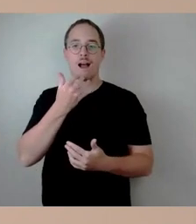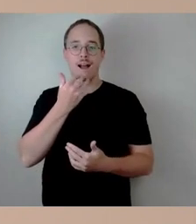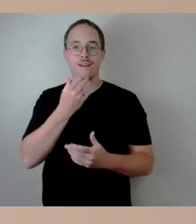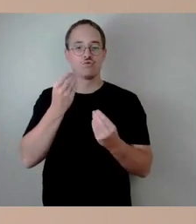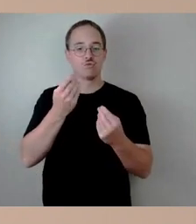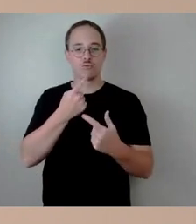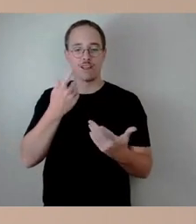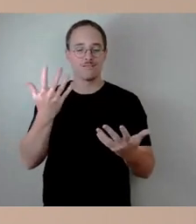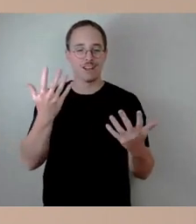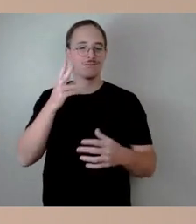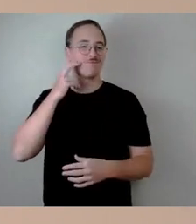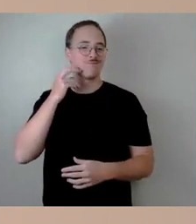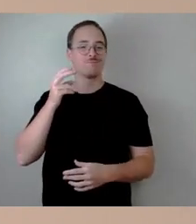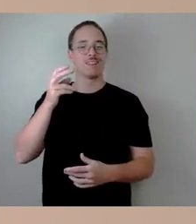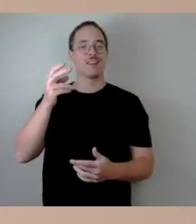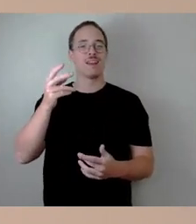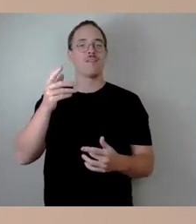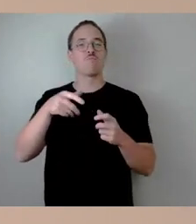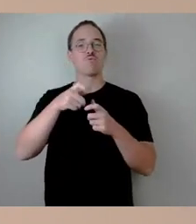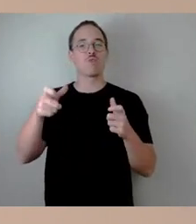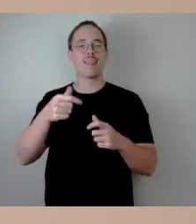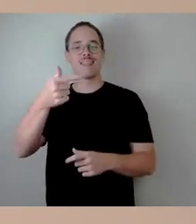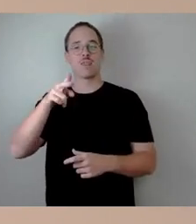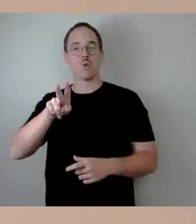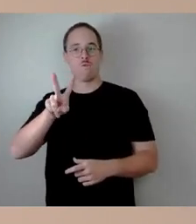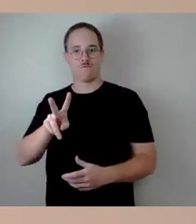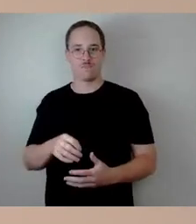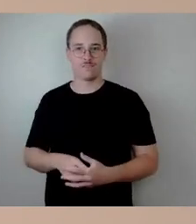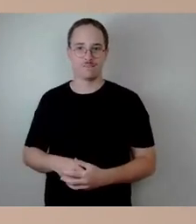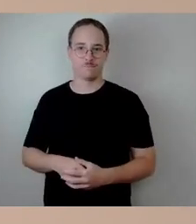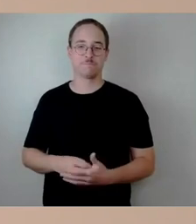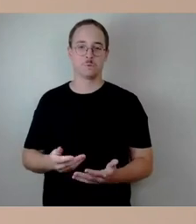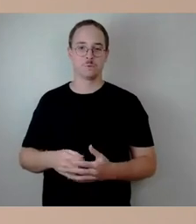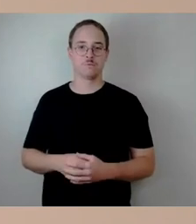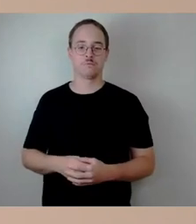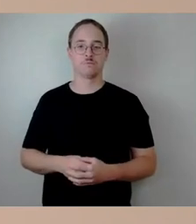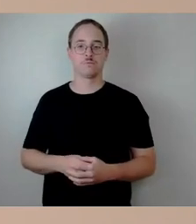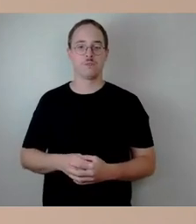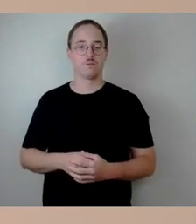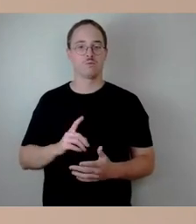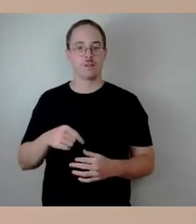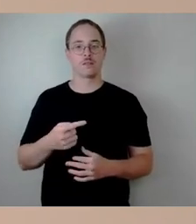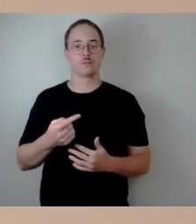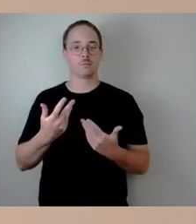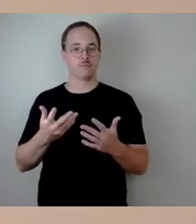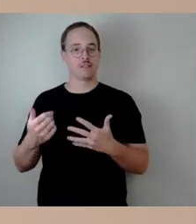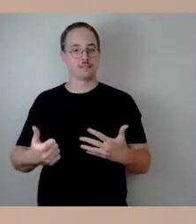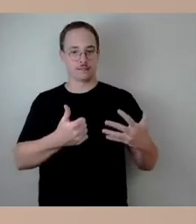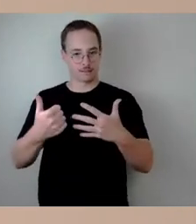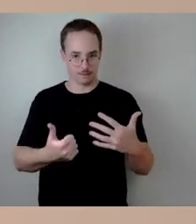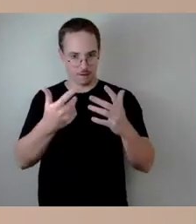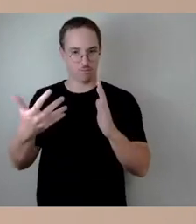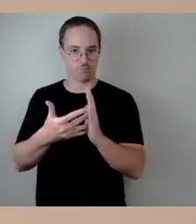vergeben, eins bis vier. Und neben diesen Hauptprüfungen aller sechs Jahre gibt es aller drei Jahre einfache